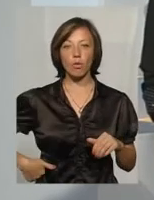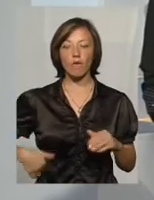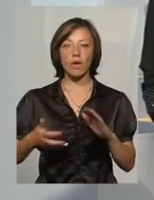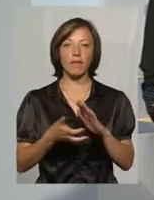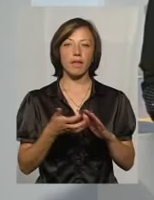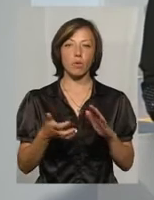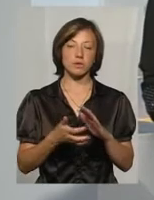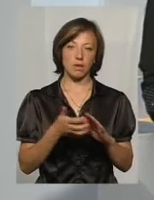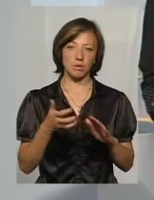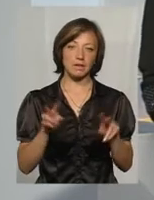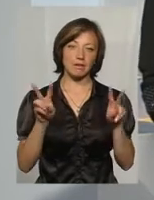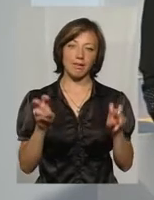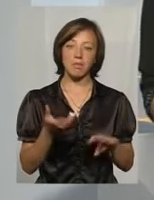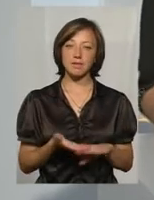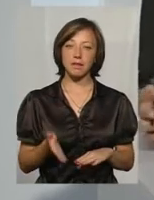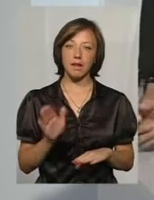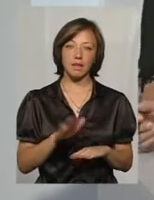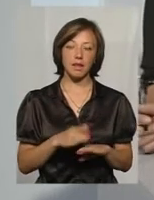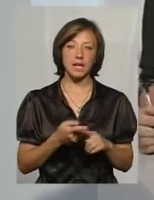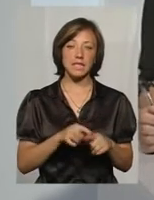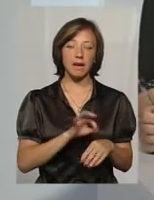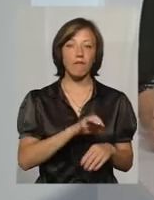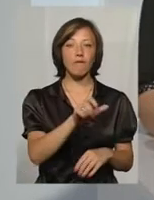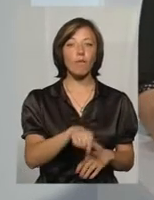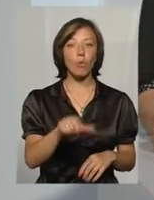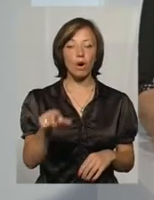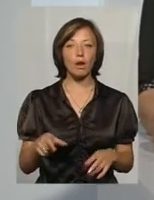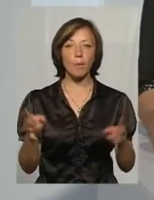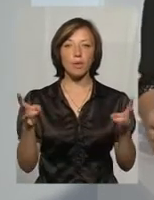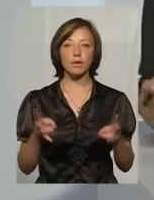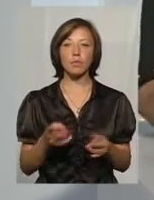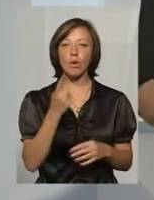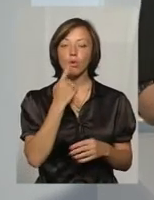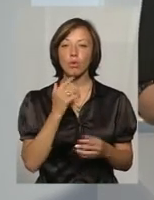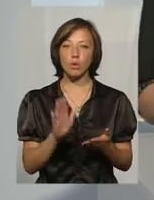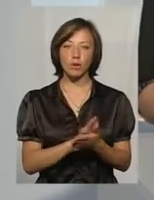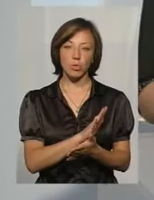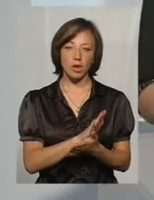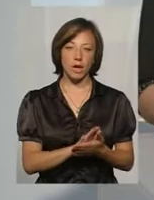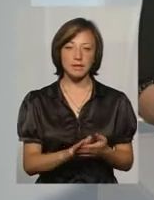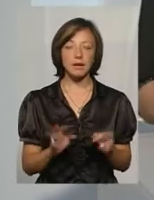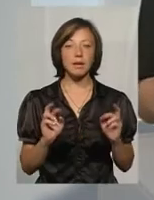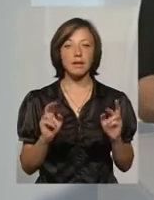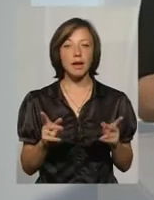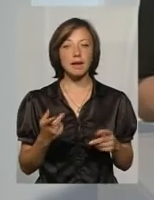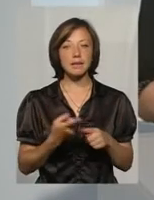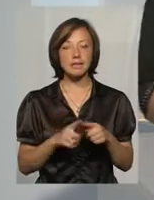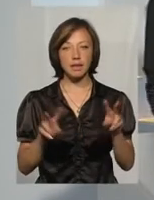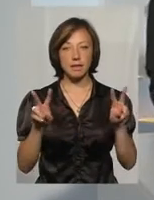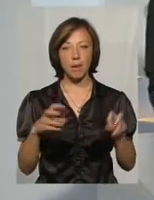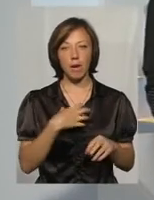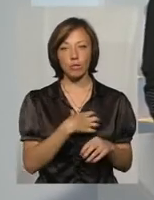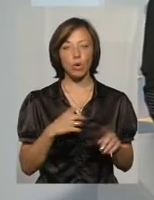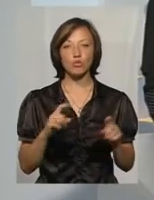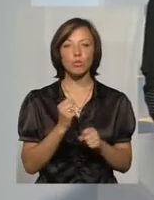недостатності. Тема складна, ці хворі потребують гемодіалізу. Наскільки ця тема актуальна і що ми